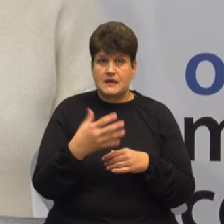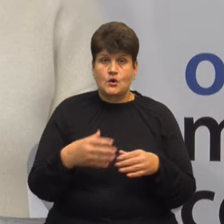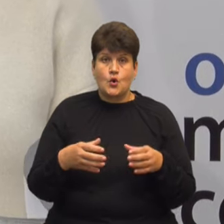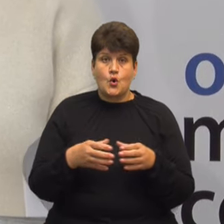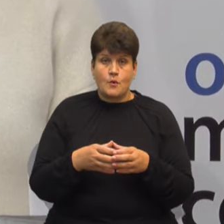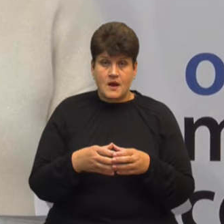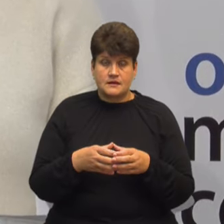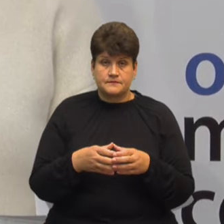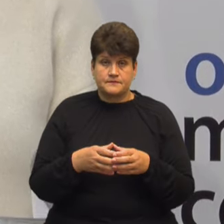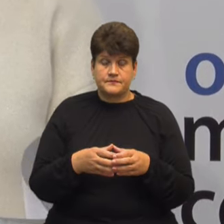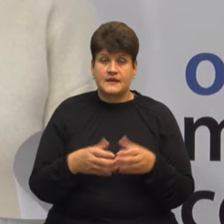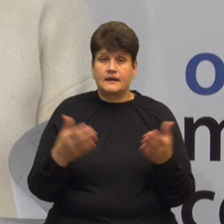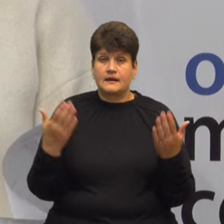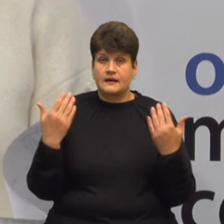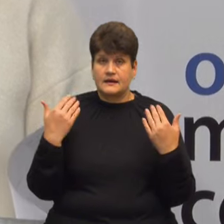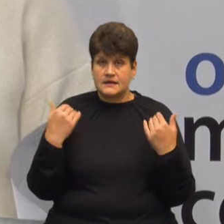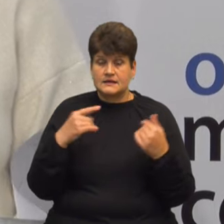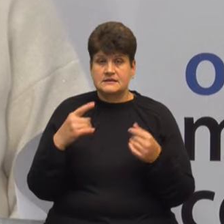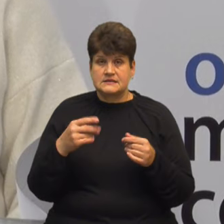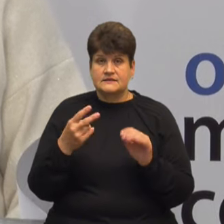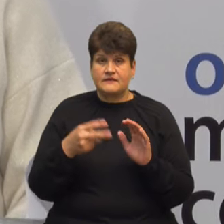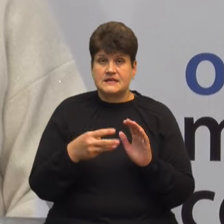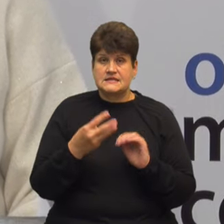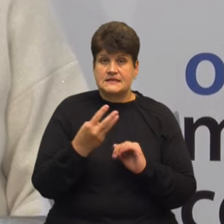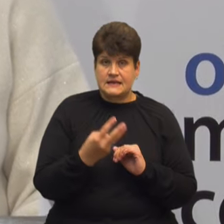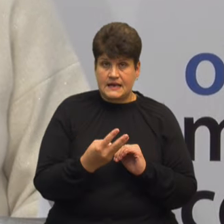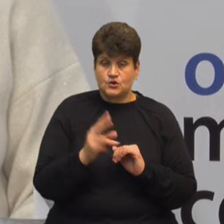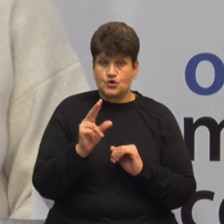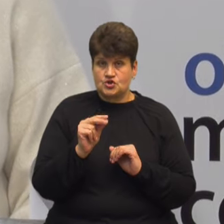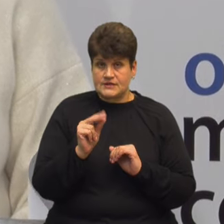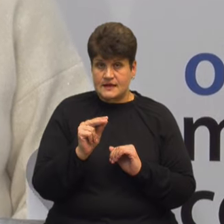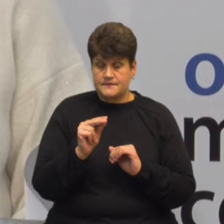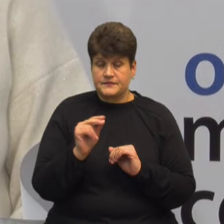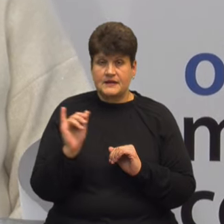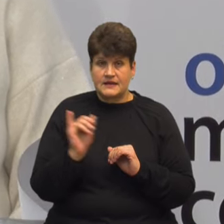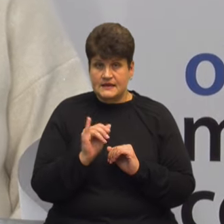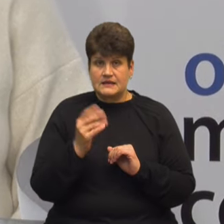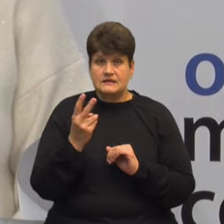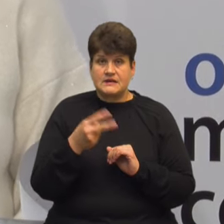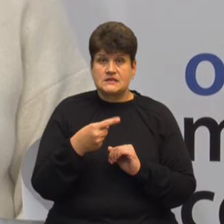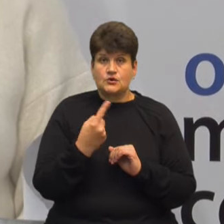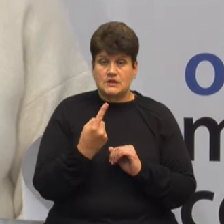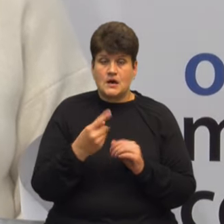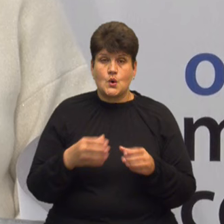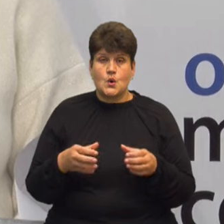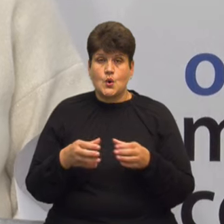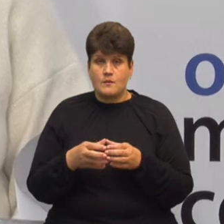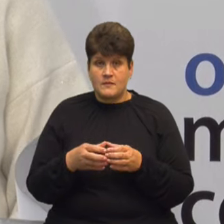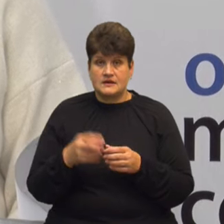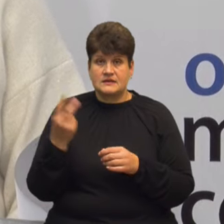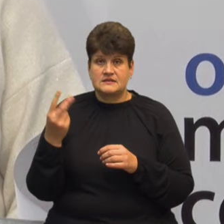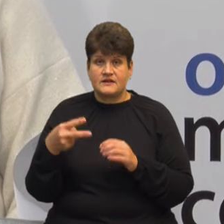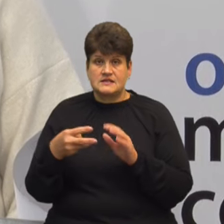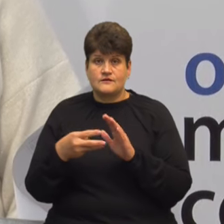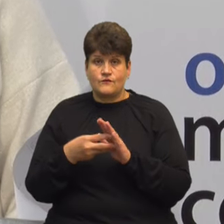канікули з 23 числа і 21 громада з 28,